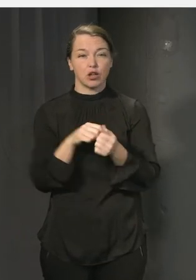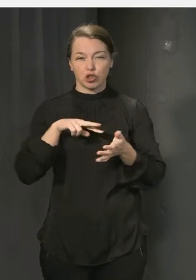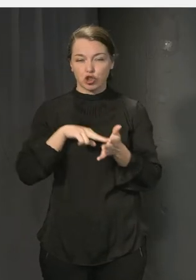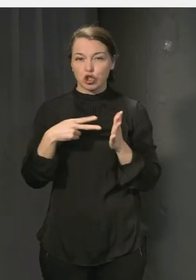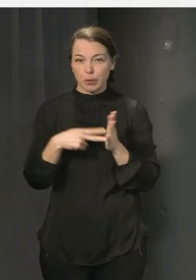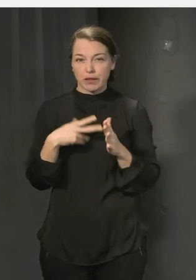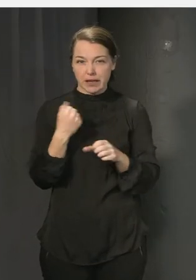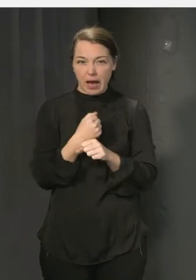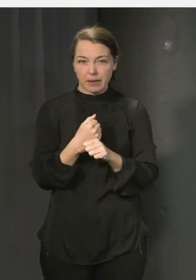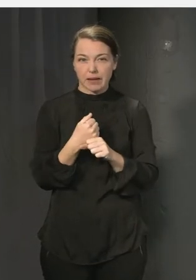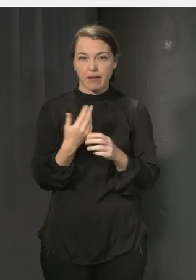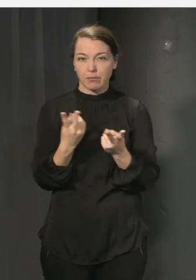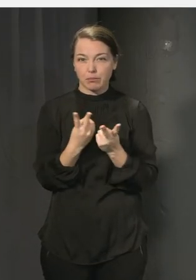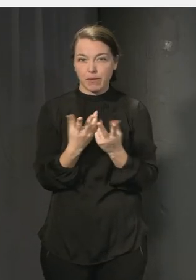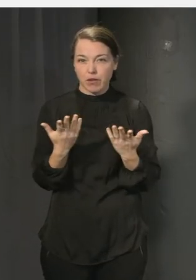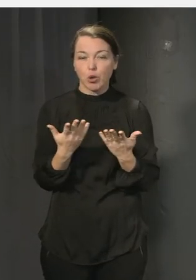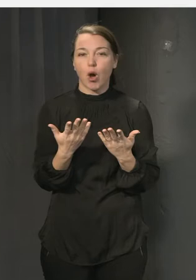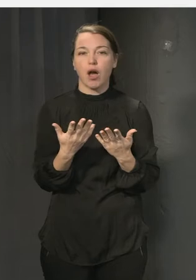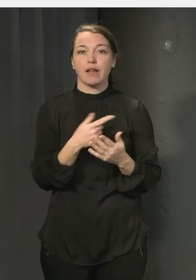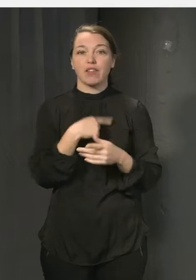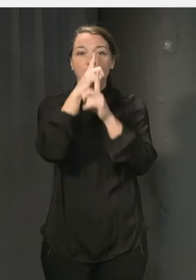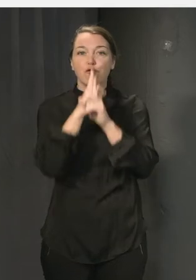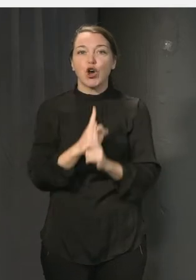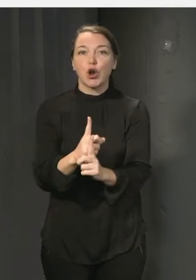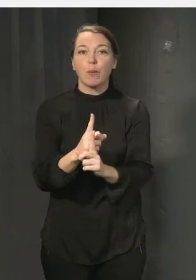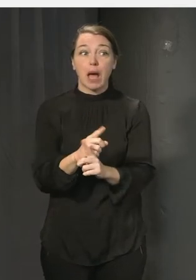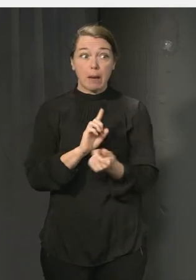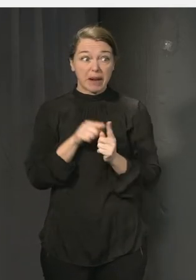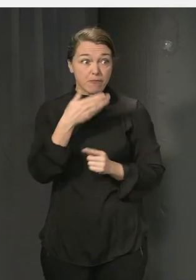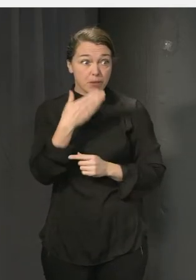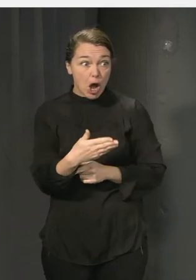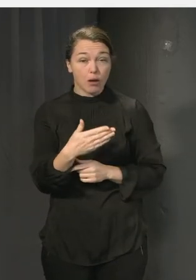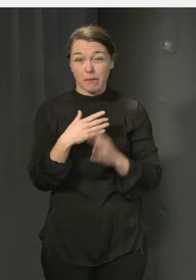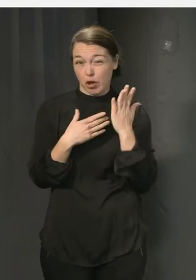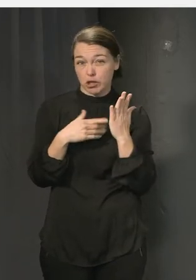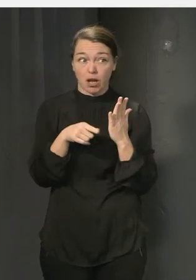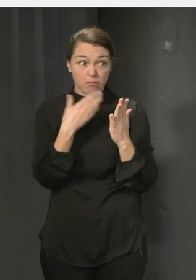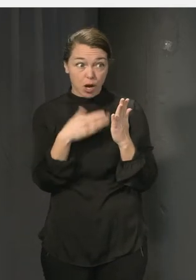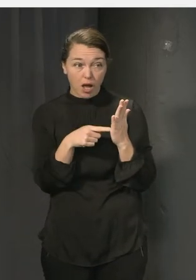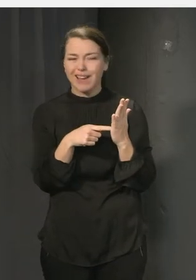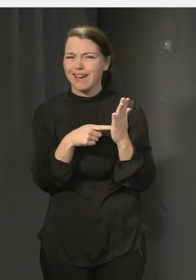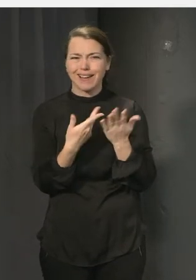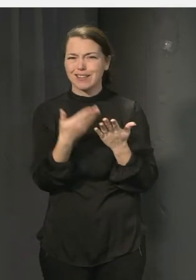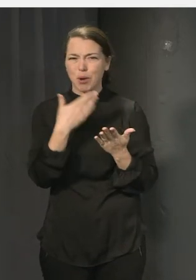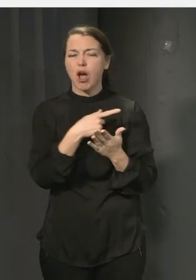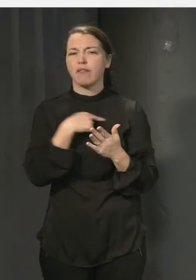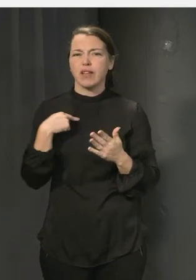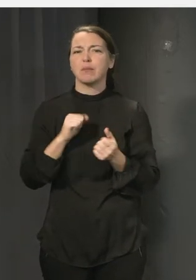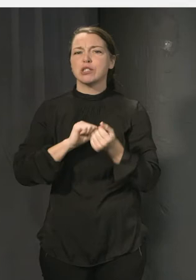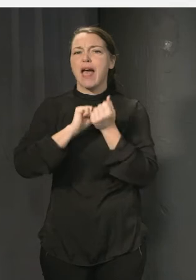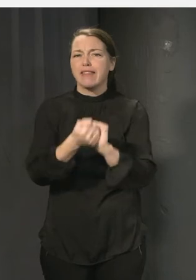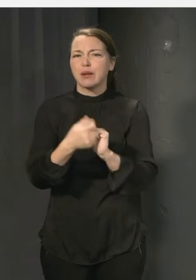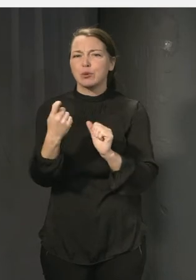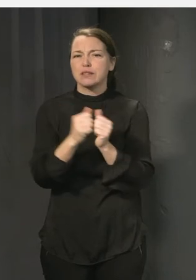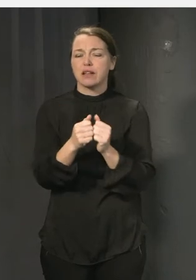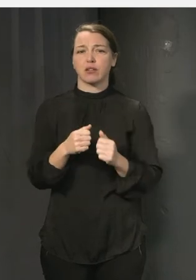att följa upp hur blev det? Okej, det här blev inte så bra, hur ska vi göra istället? Så det är ingenting vi blir klara med och jag tror